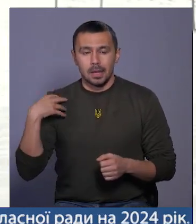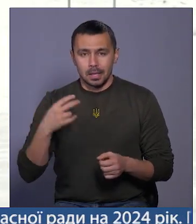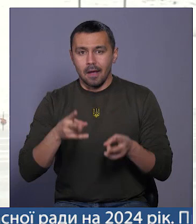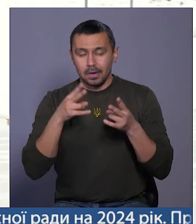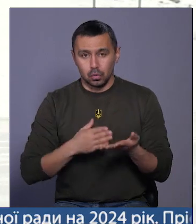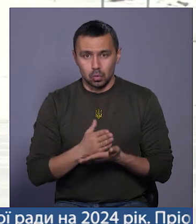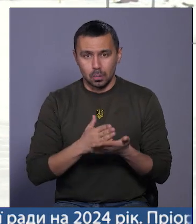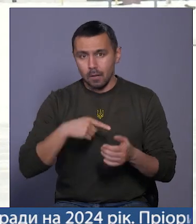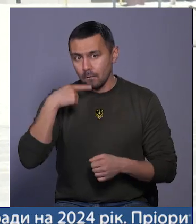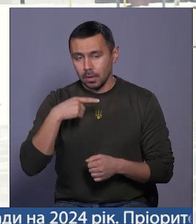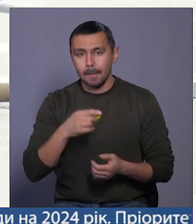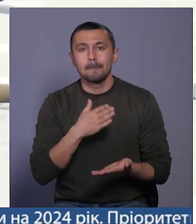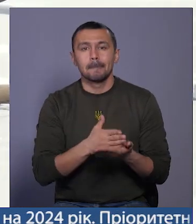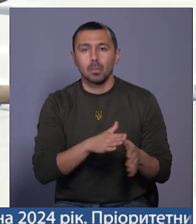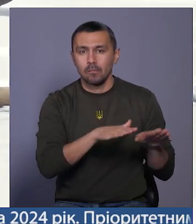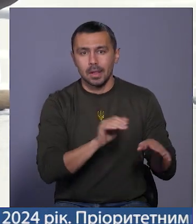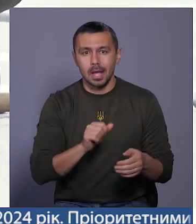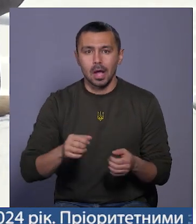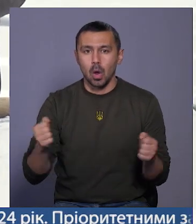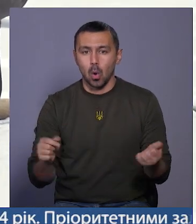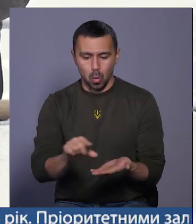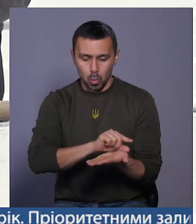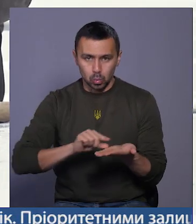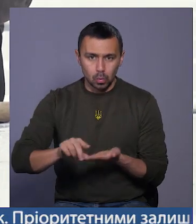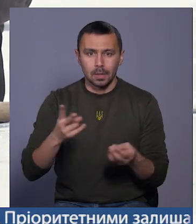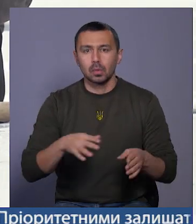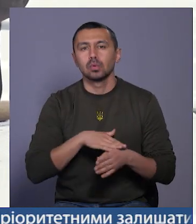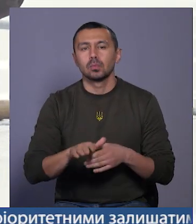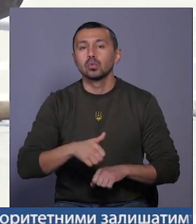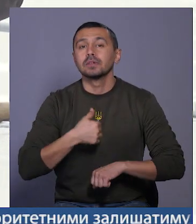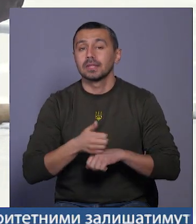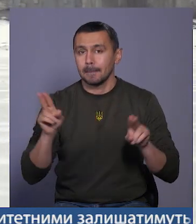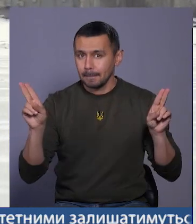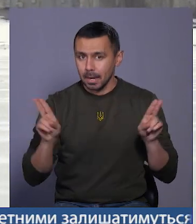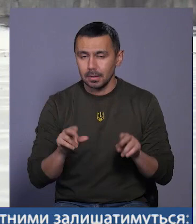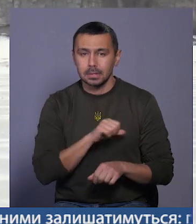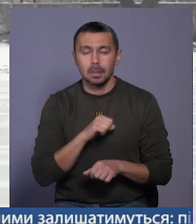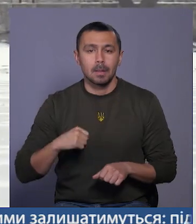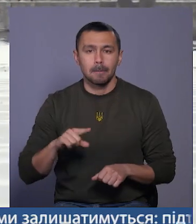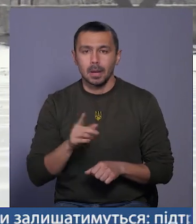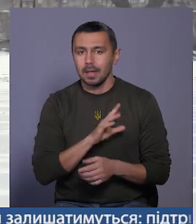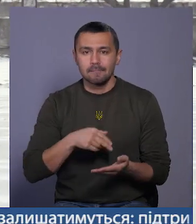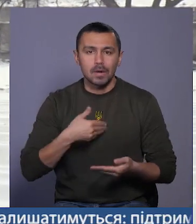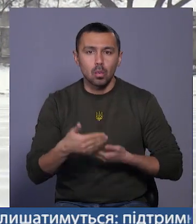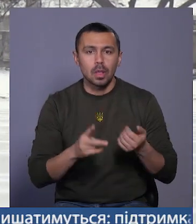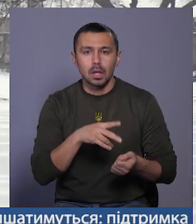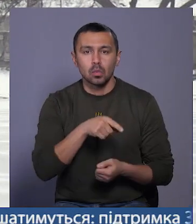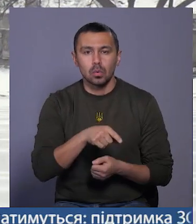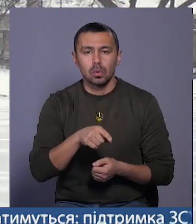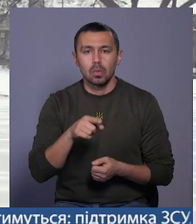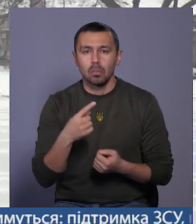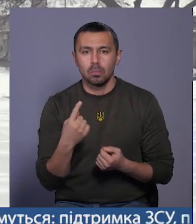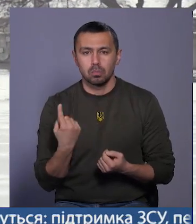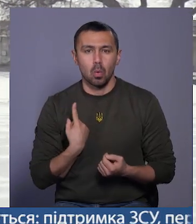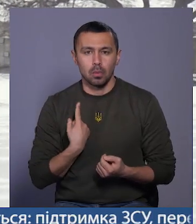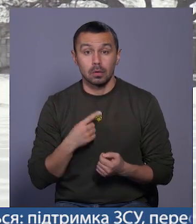водних об'єктах каже, перебуваючи на льоду, необхідно дотримуватись основних правил. Найперше, не виходити на нього поодинці,